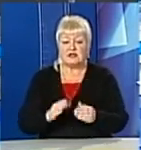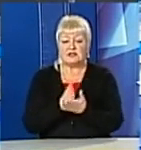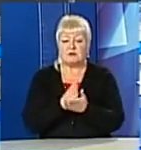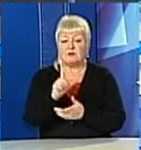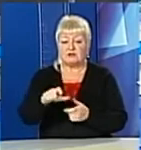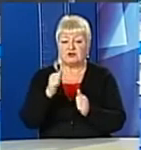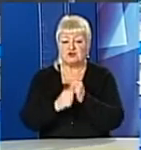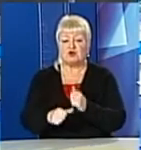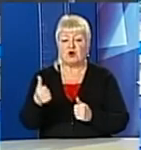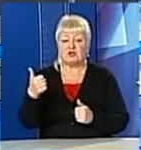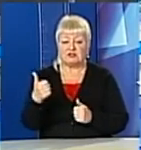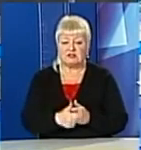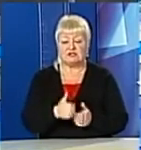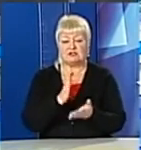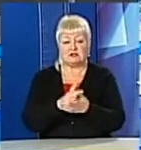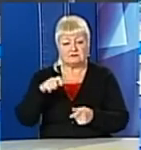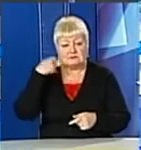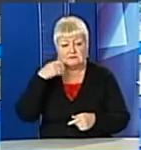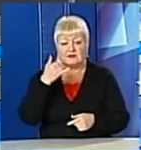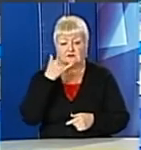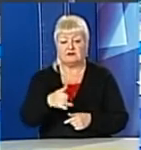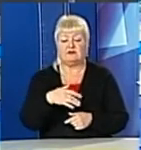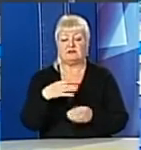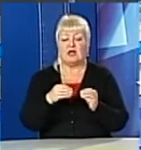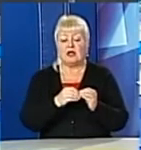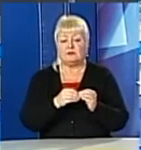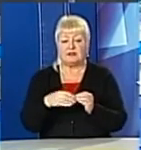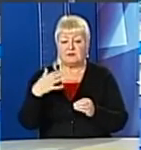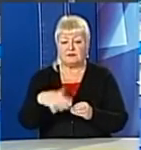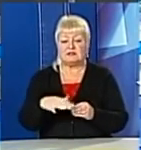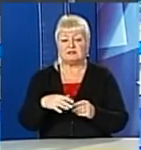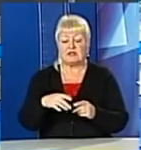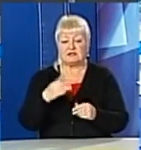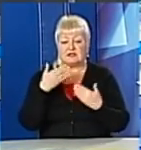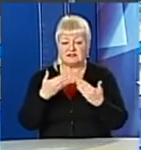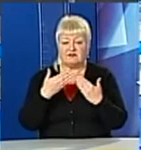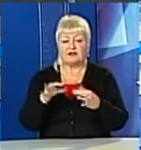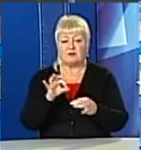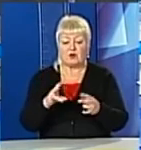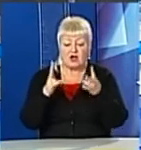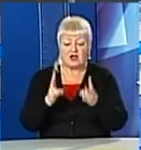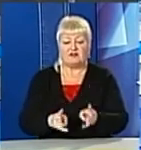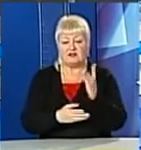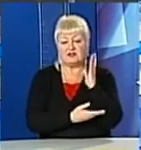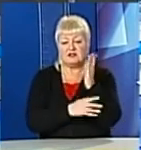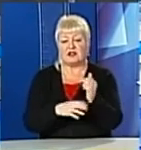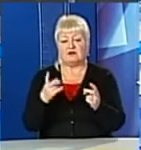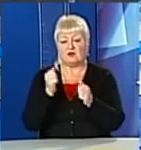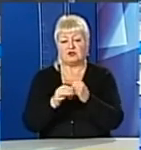на гарячу лінію надходить півдесятка звернень від громадян про небезпечні дерева. По кожному збирають комісію.